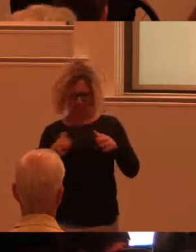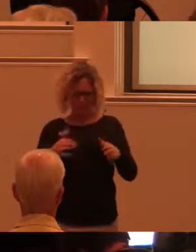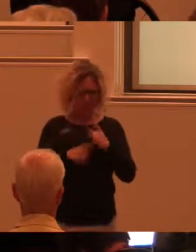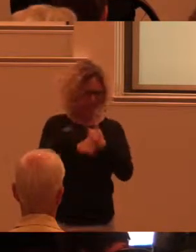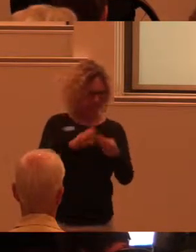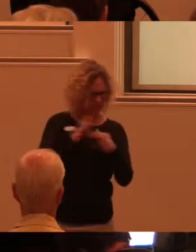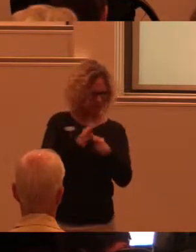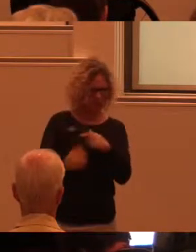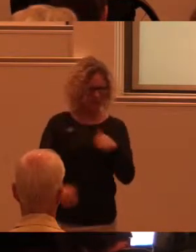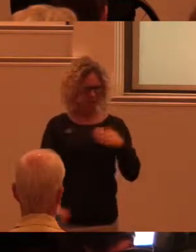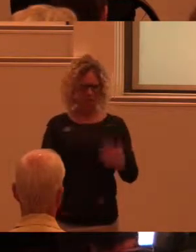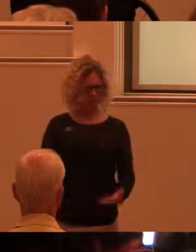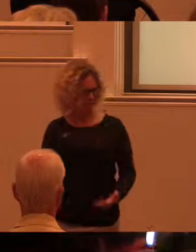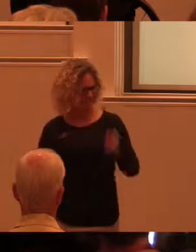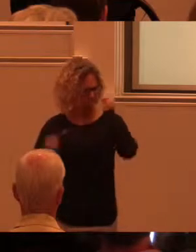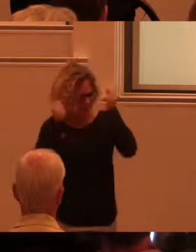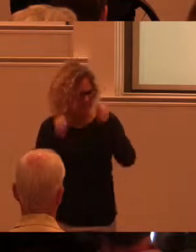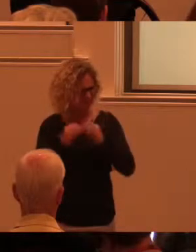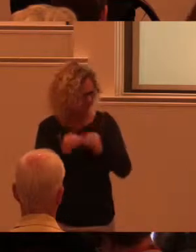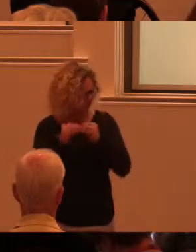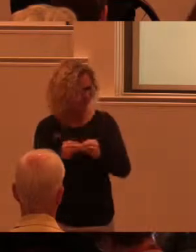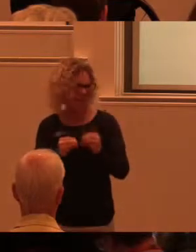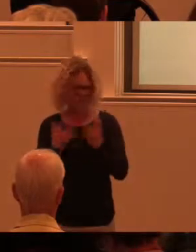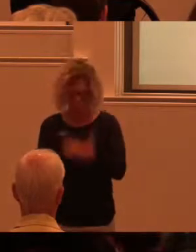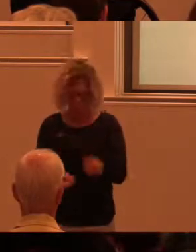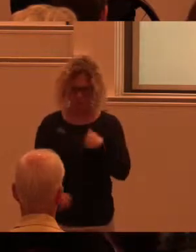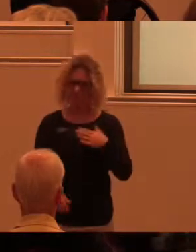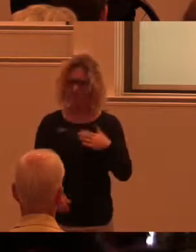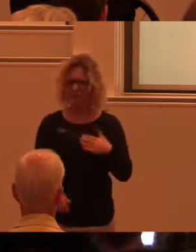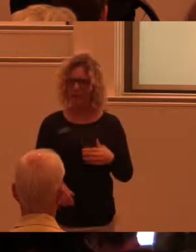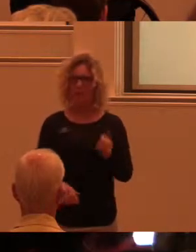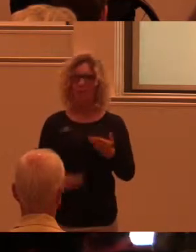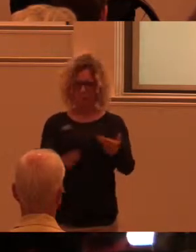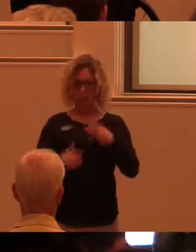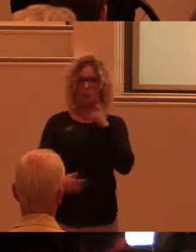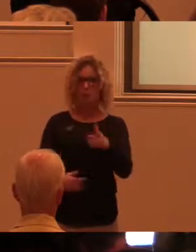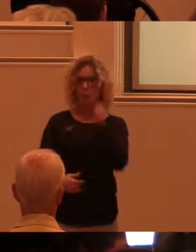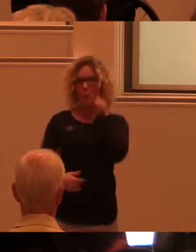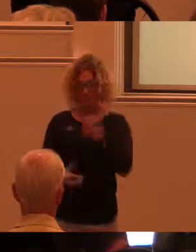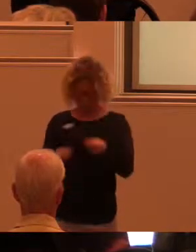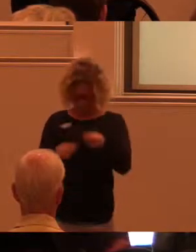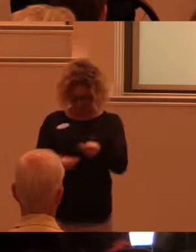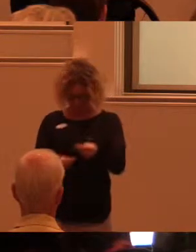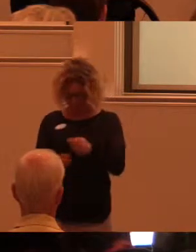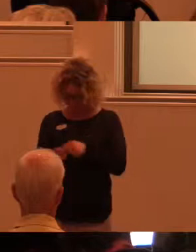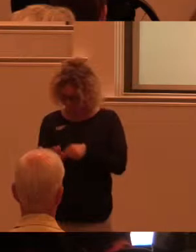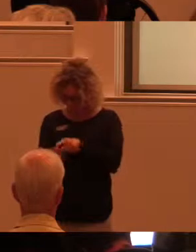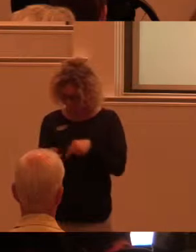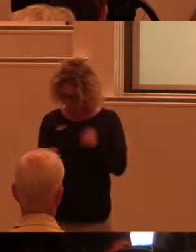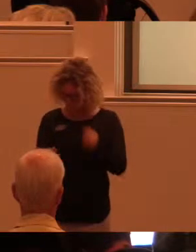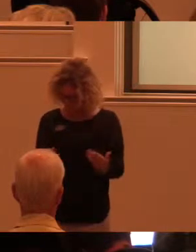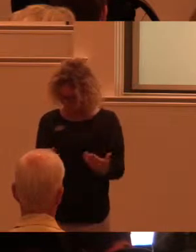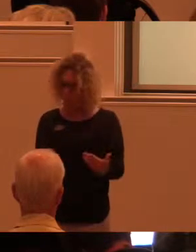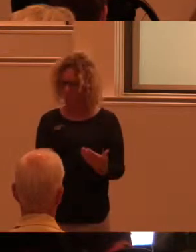tekniken. Så upplevs det ofta lite frustrerande. Men det första när vi får en ny mobiltelefon. Det första vi gör är